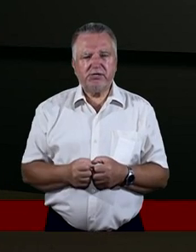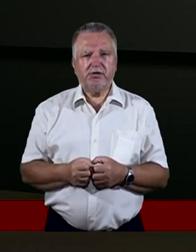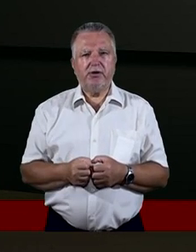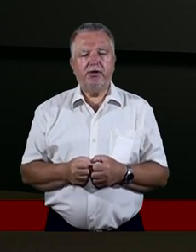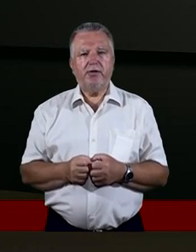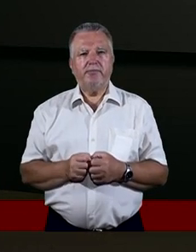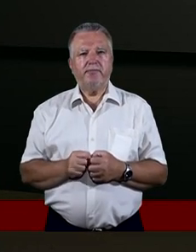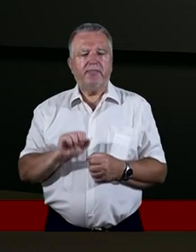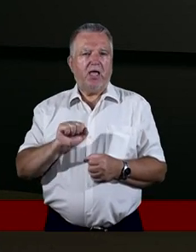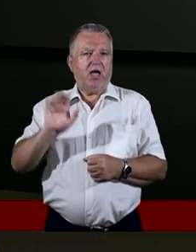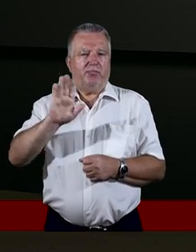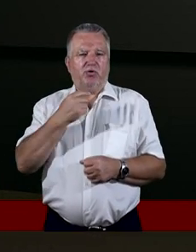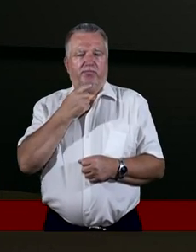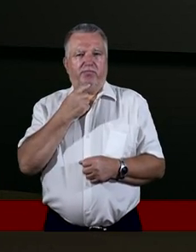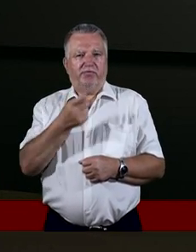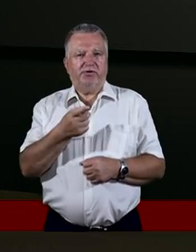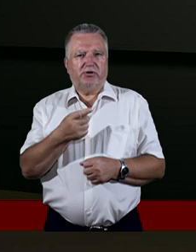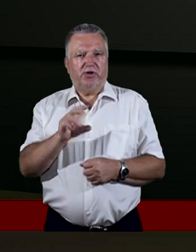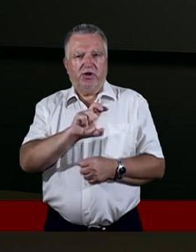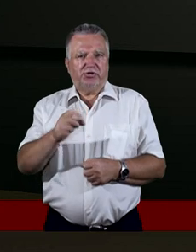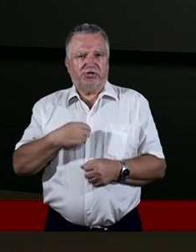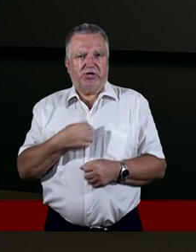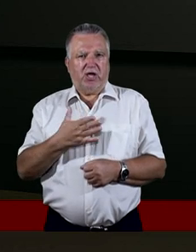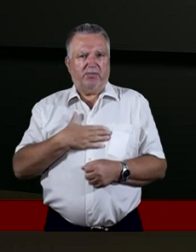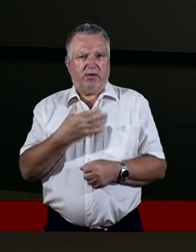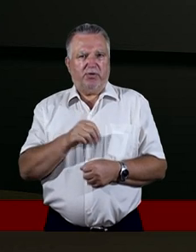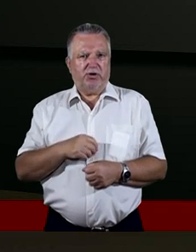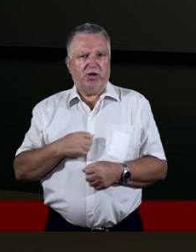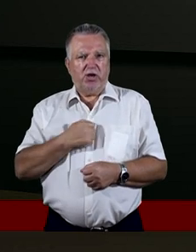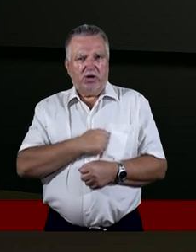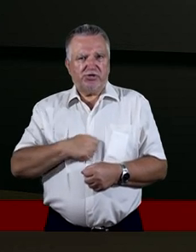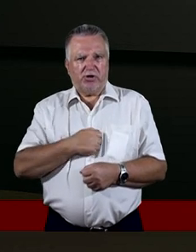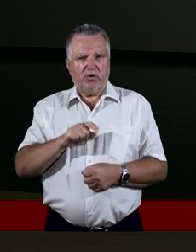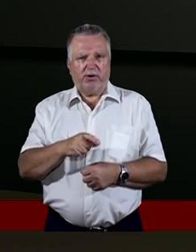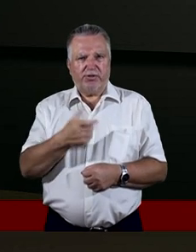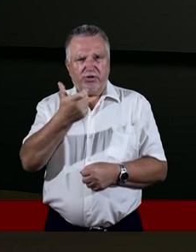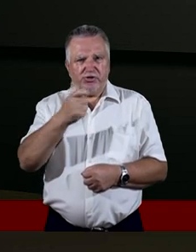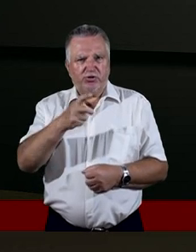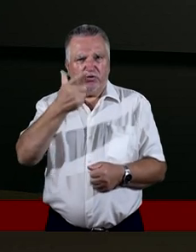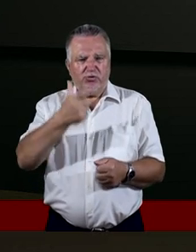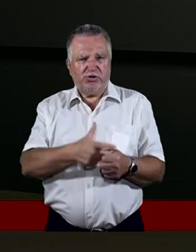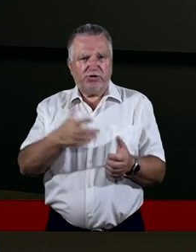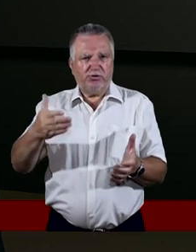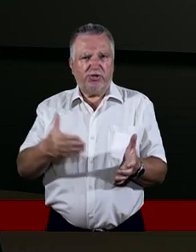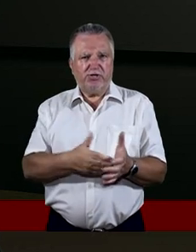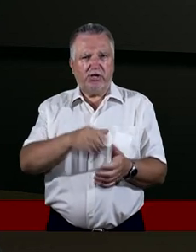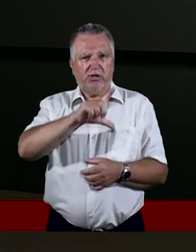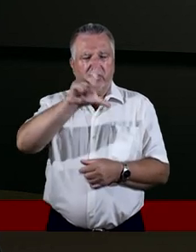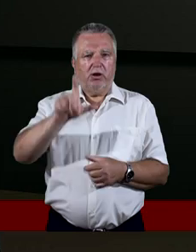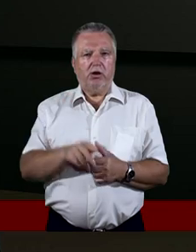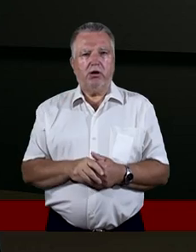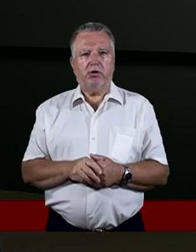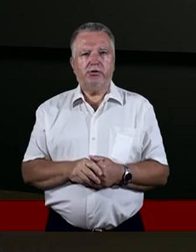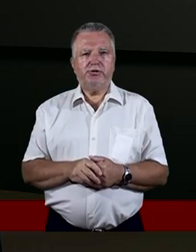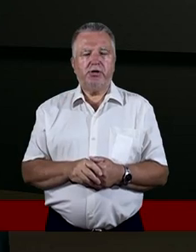mam nie żałować tych 120 tysięcy ludzi i myślę, że w tym wszystkim potrzebne jest tak naprawdę